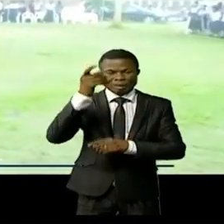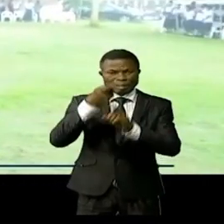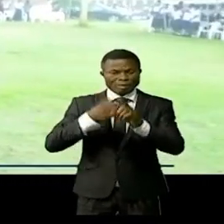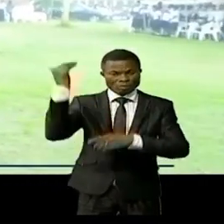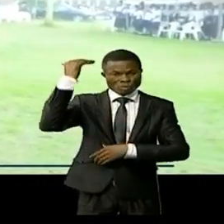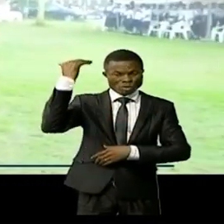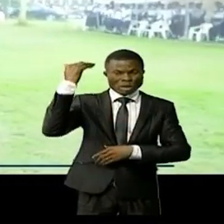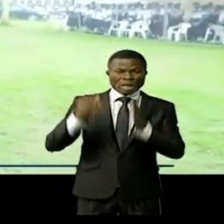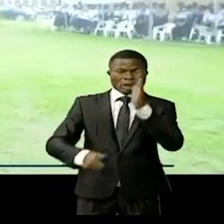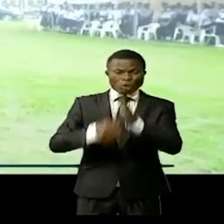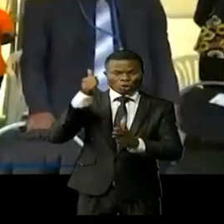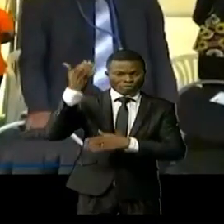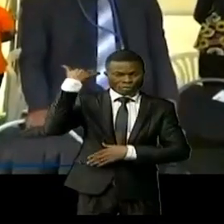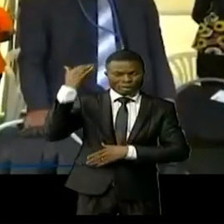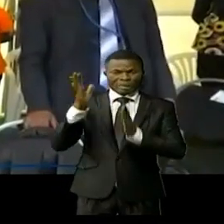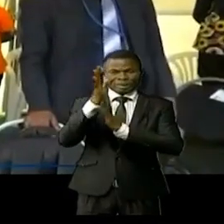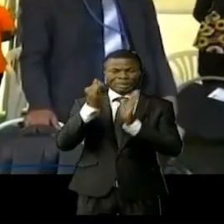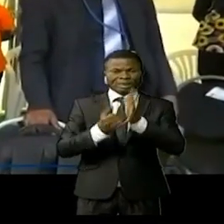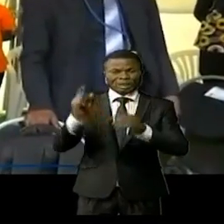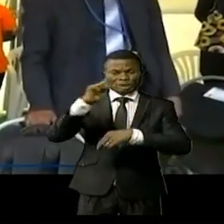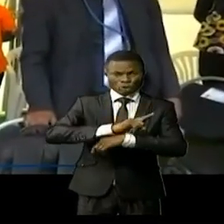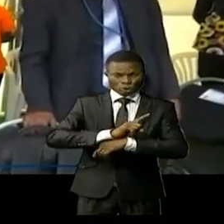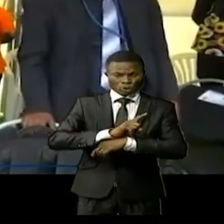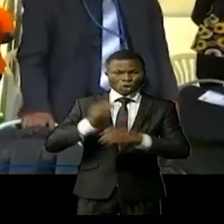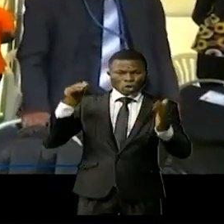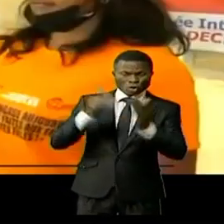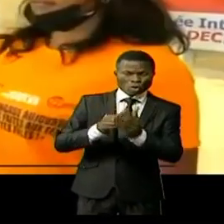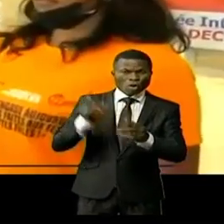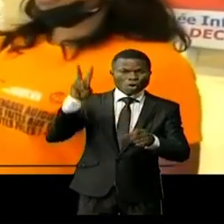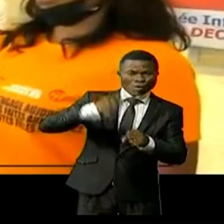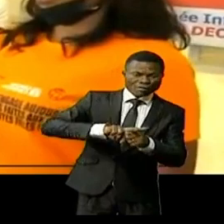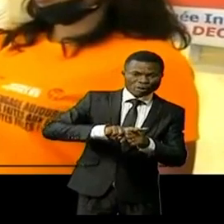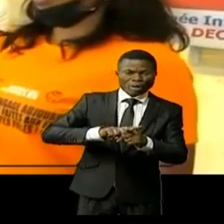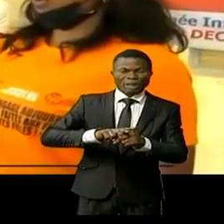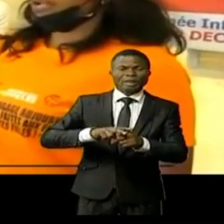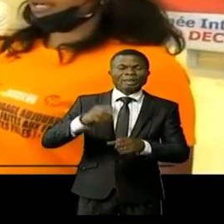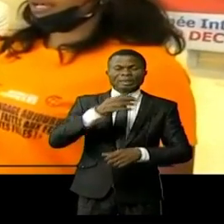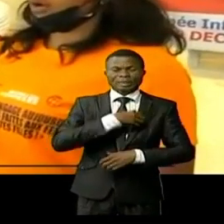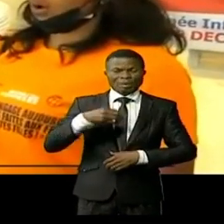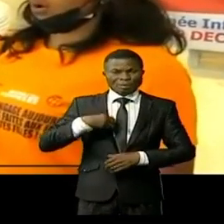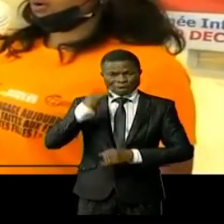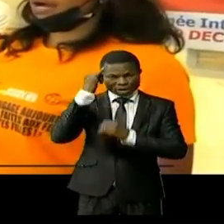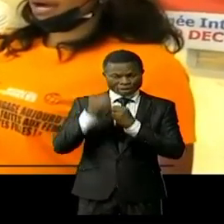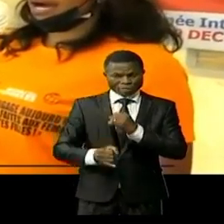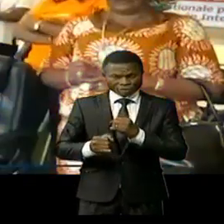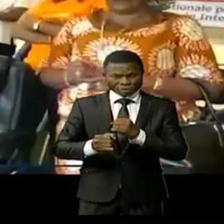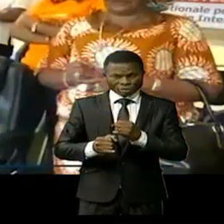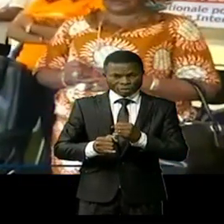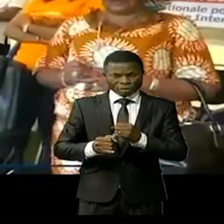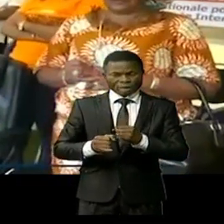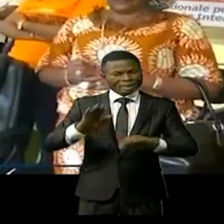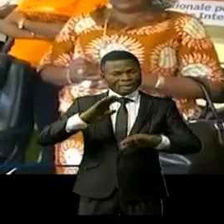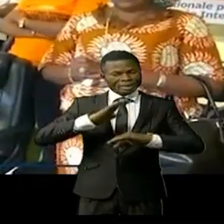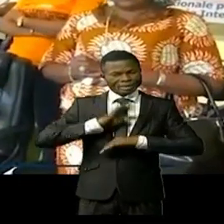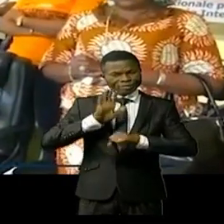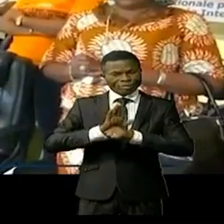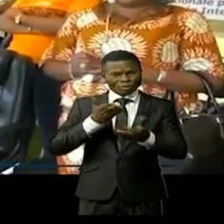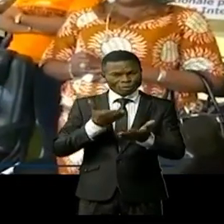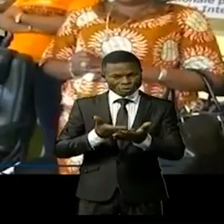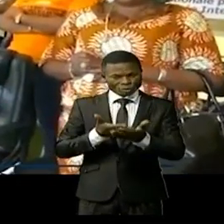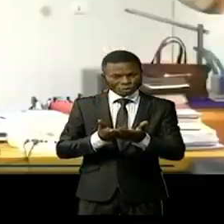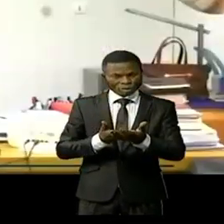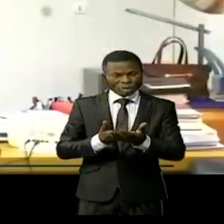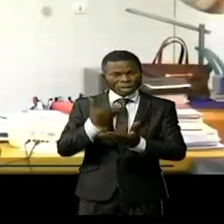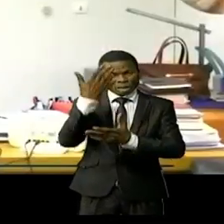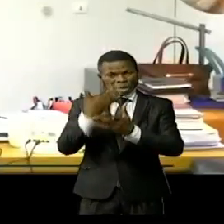dernier les 16 jours d'activisme contre les violences basées sur le genre se sont clôturées sur une note satisfaisante en l